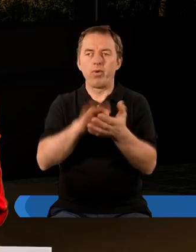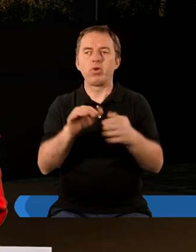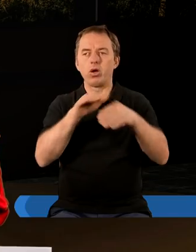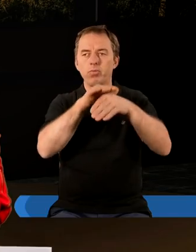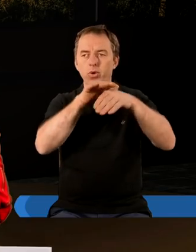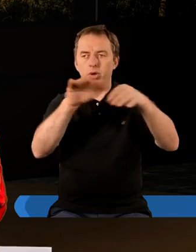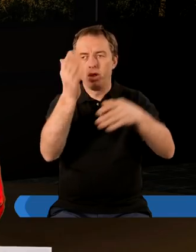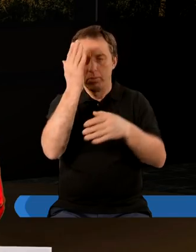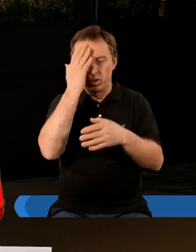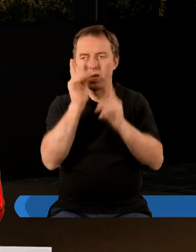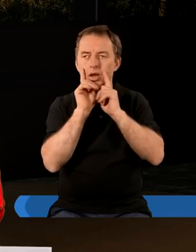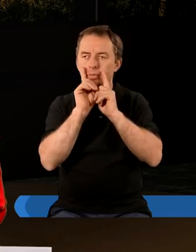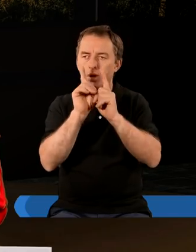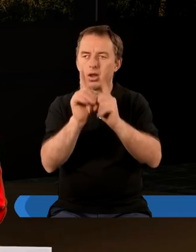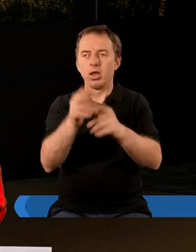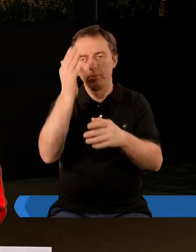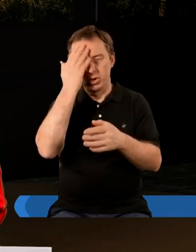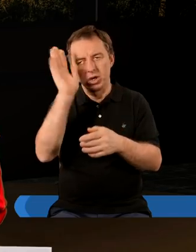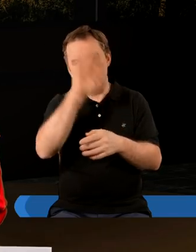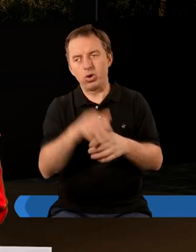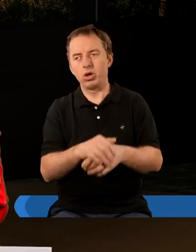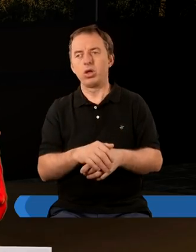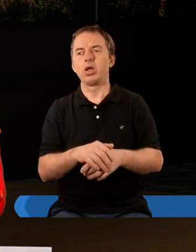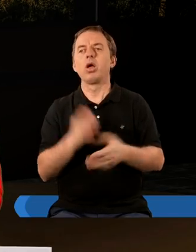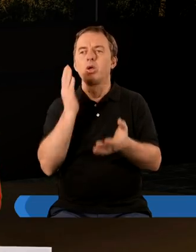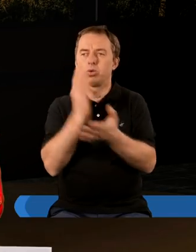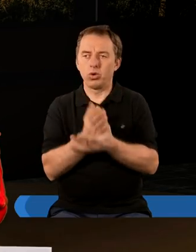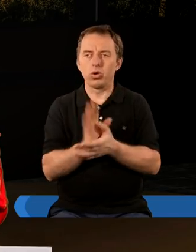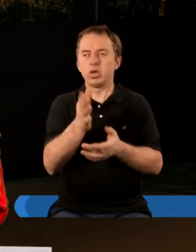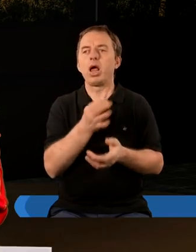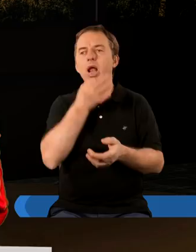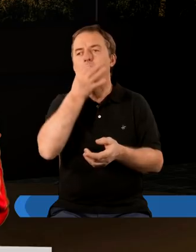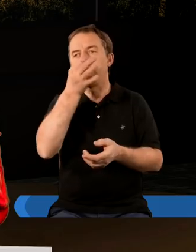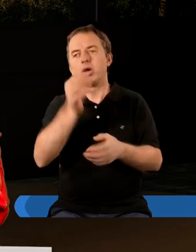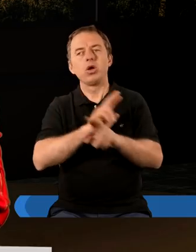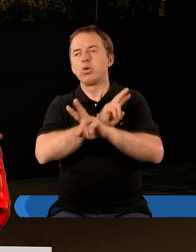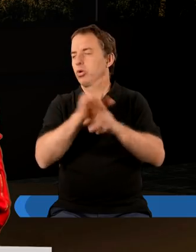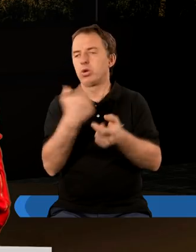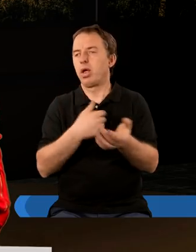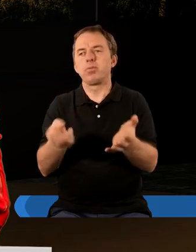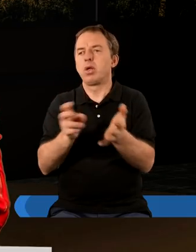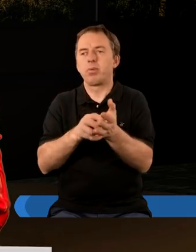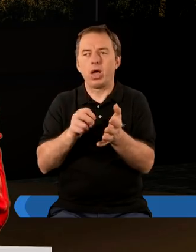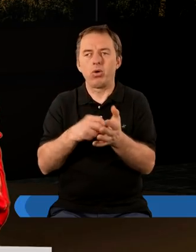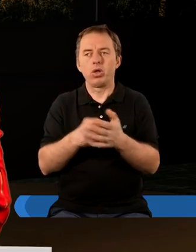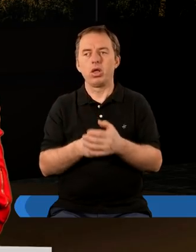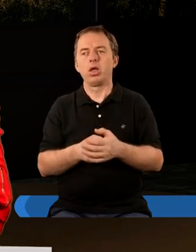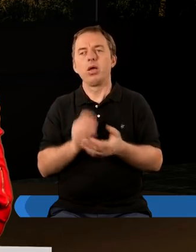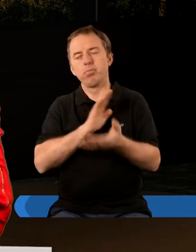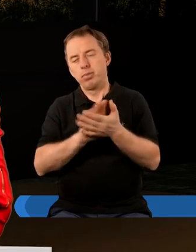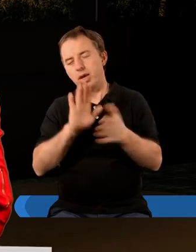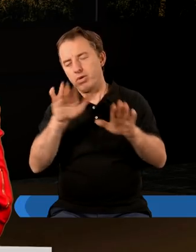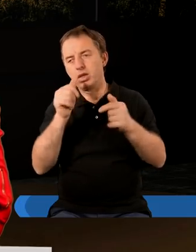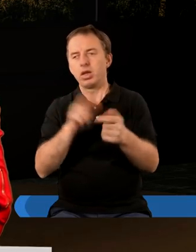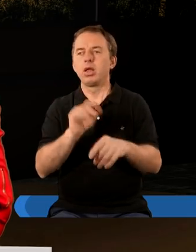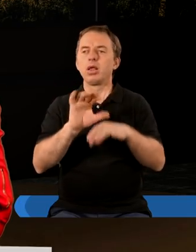pewnego poziomu poznania prawd poznania Boga i już jesteśmy najlepsi i niczego nam nie brakuje bo bez